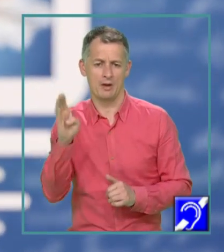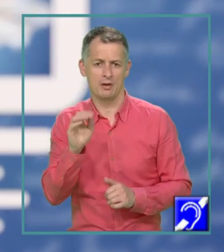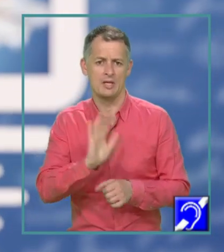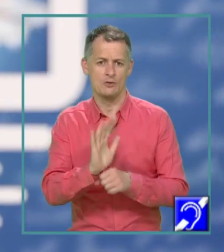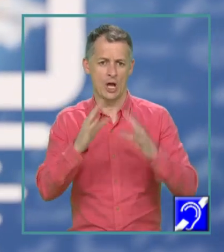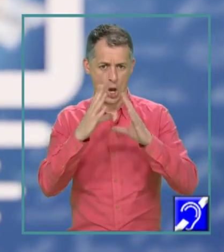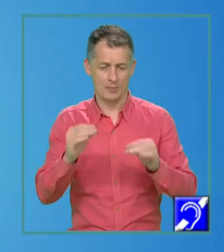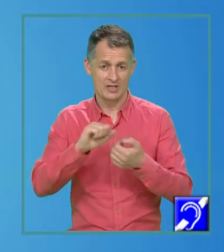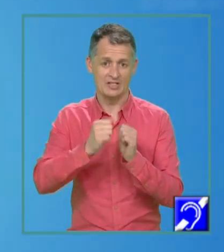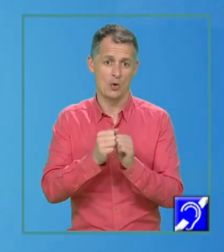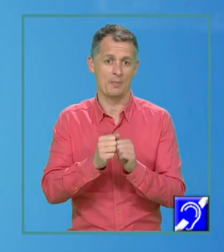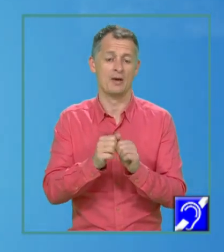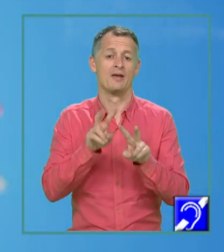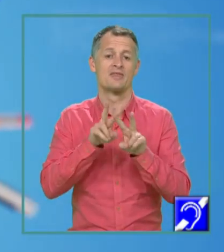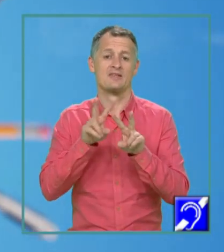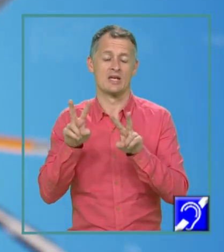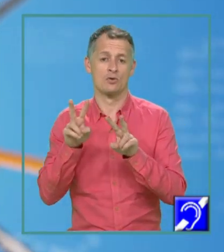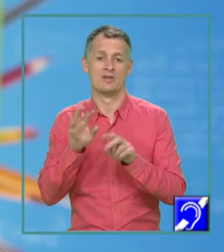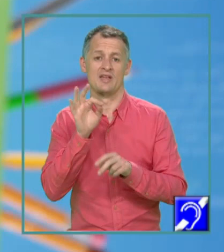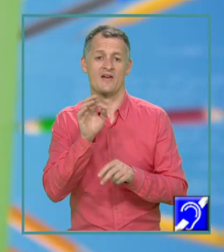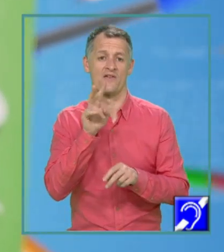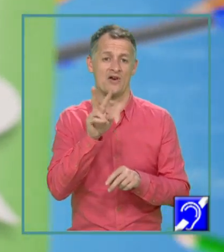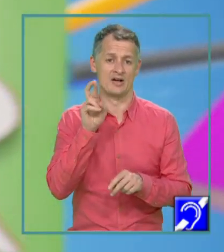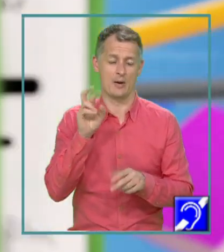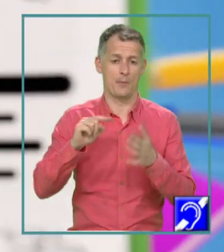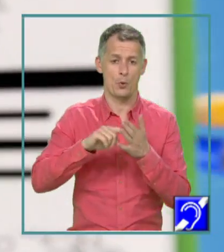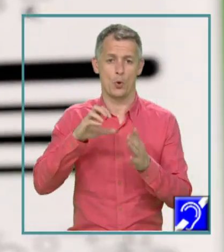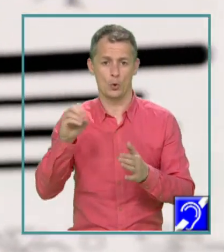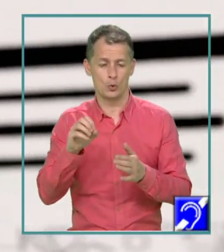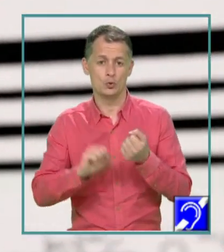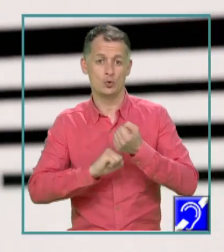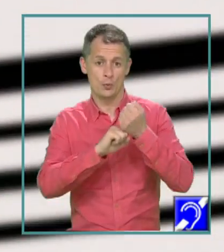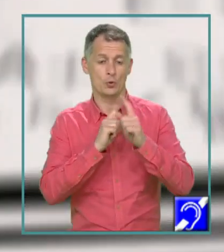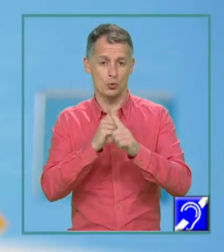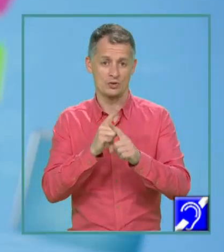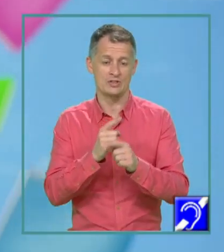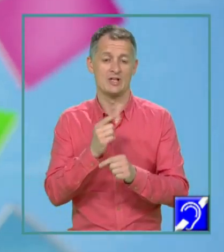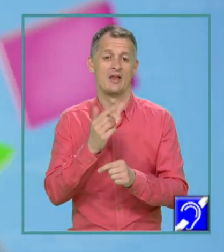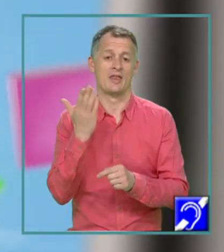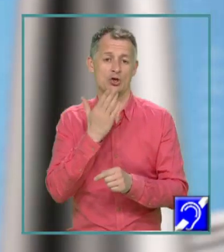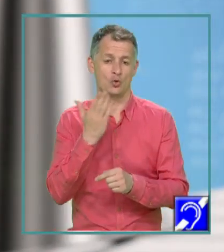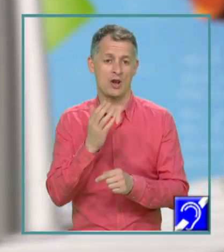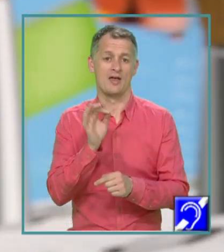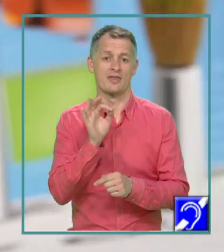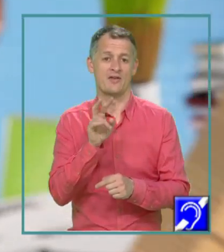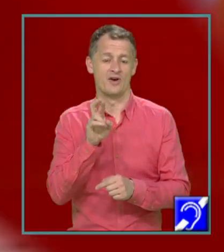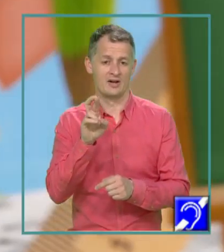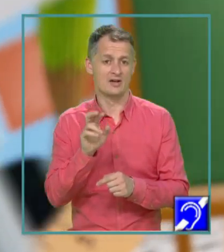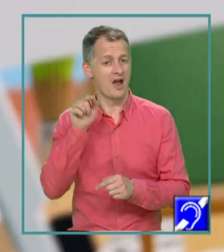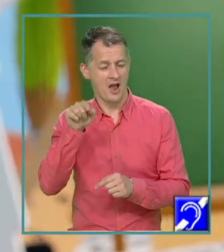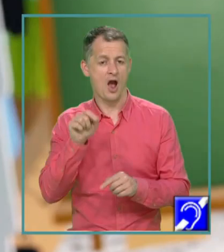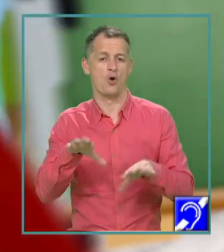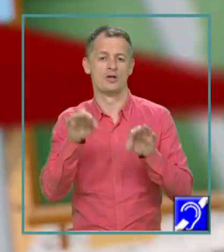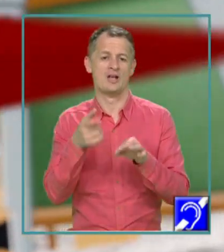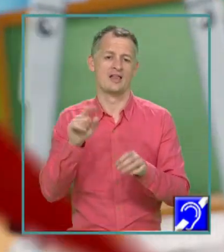sau pe site-ul tvr.ro Suportul de curs îl găsiți pe pagina de Facebook Teleșcoala TVR Tot acolo veți găsi și alte